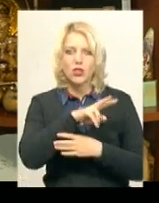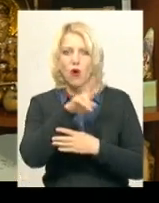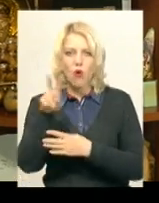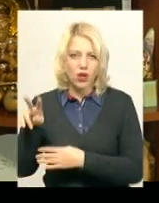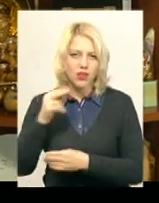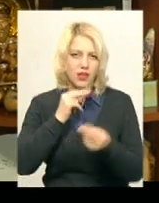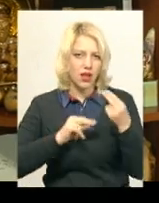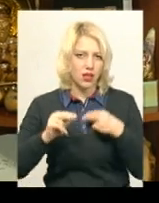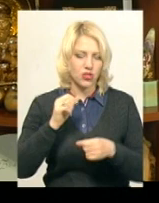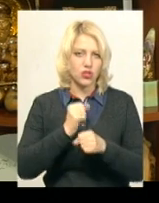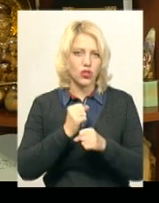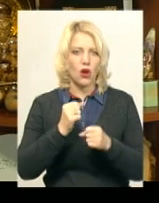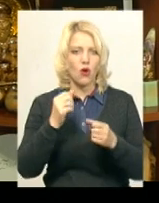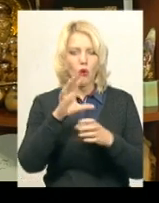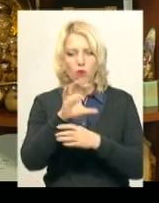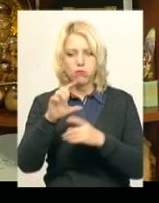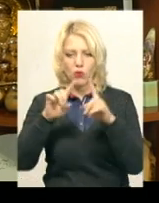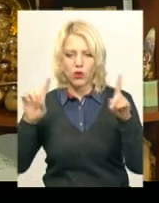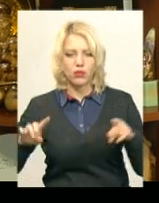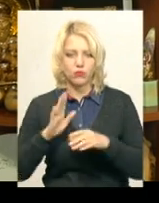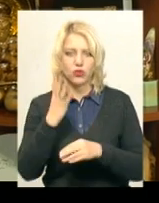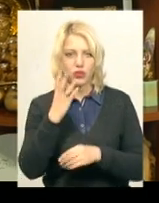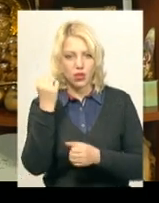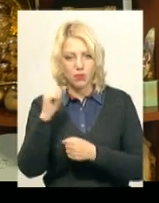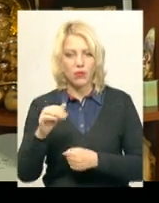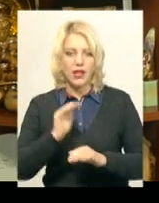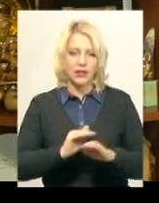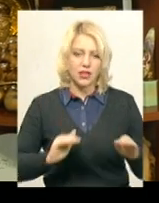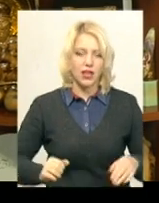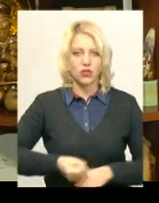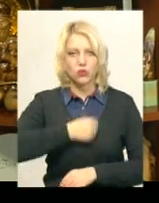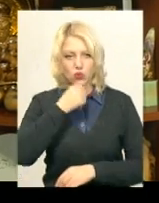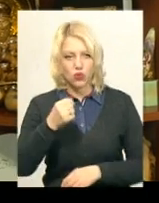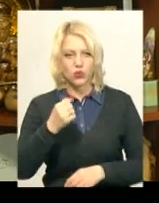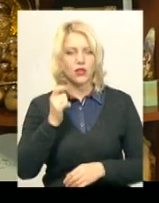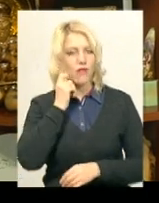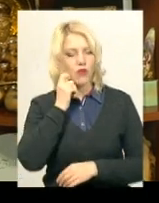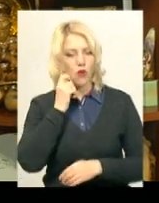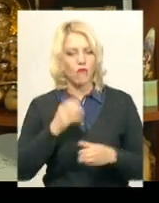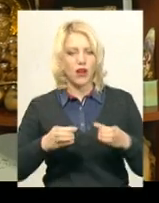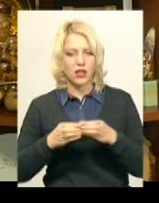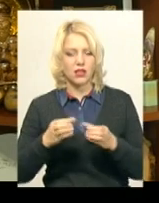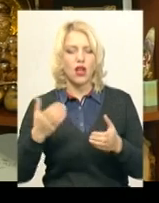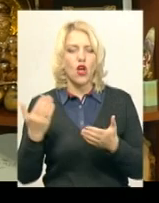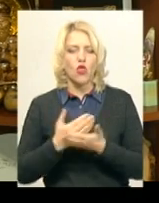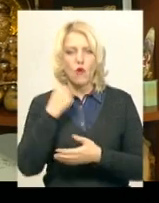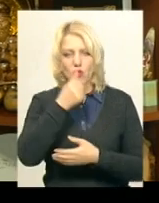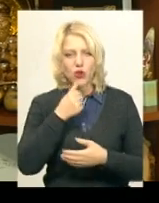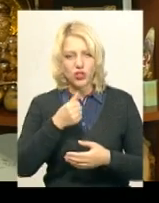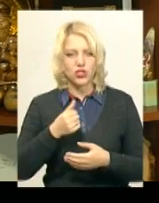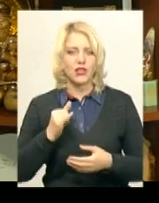роботи. Ми будемо мати 4 переможців – це дитяча і доросла, віква категорія, новорічно-різдвяний цикл і